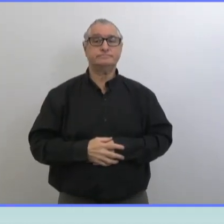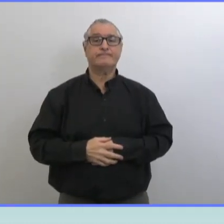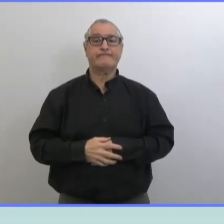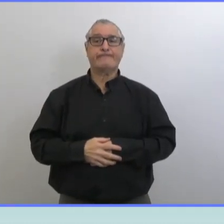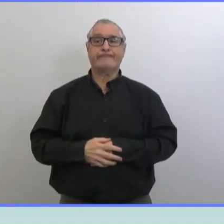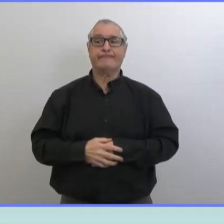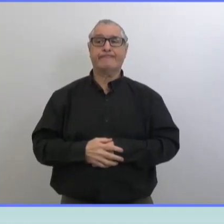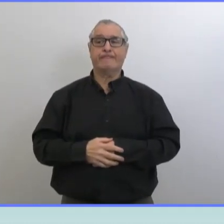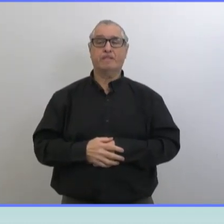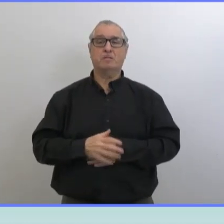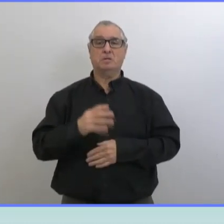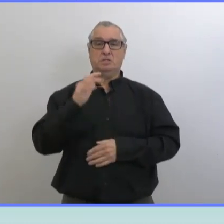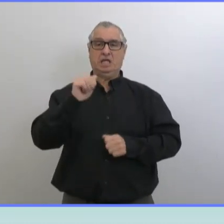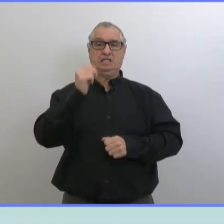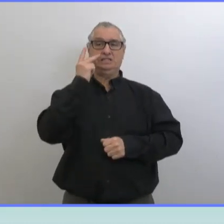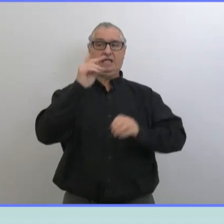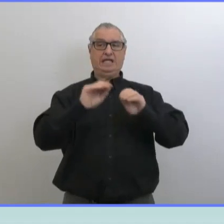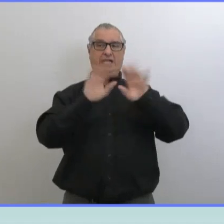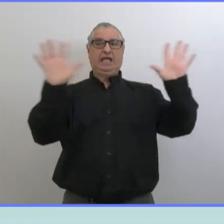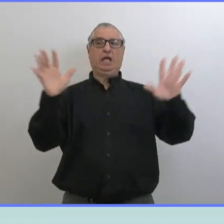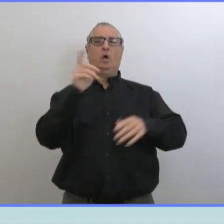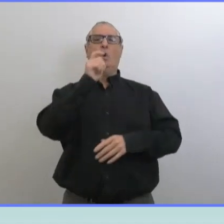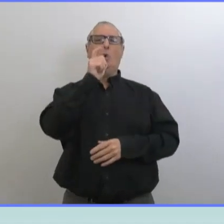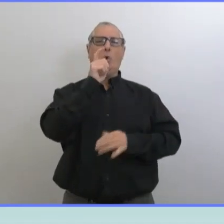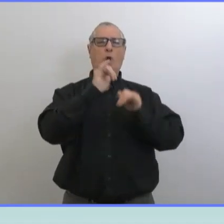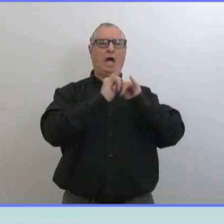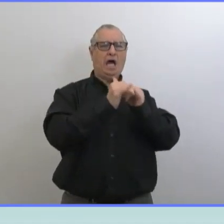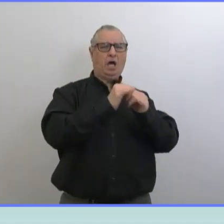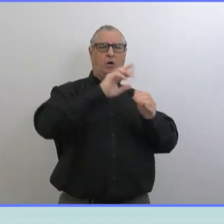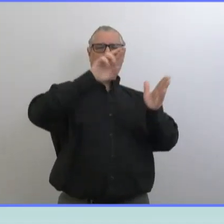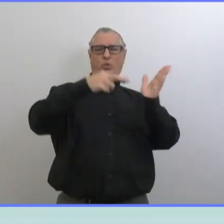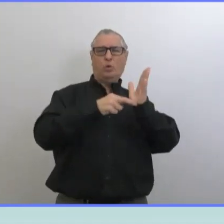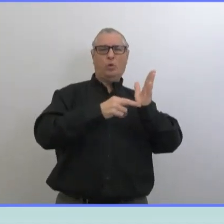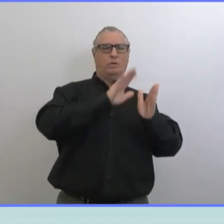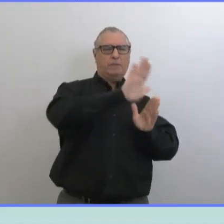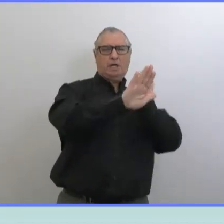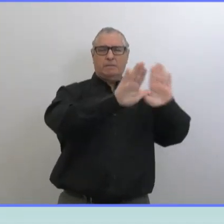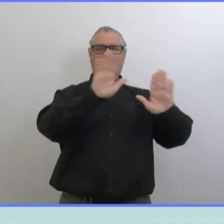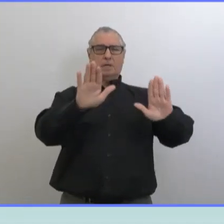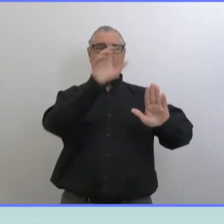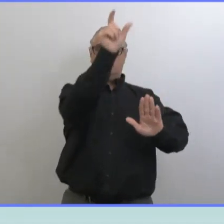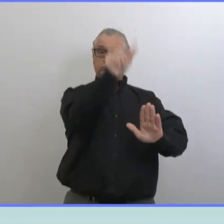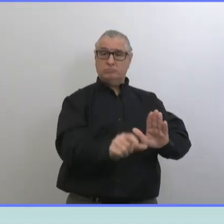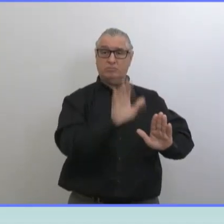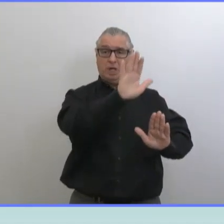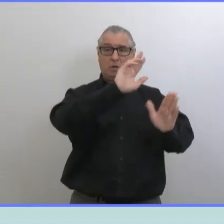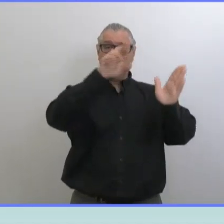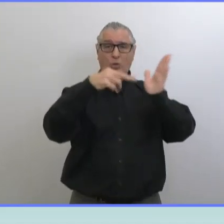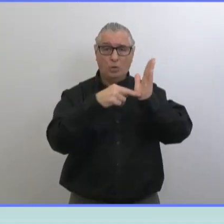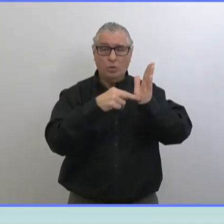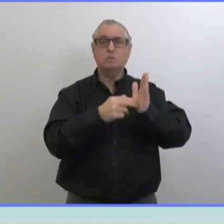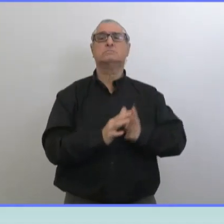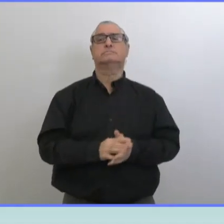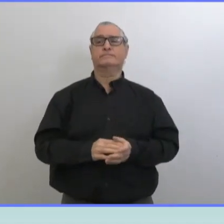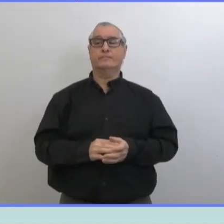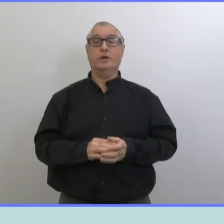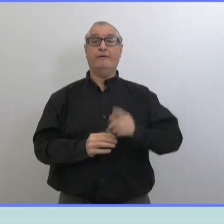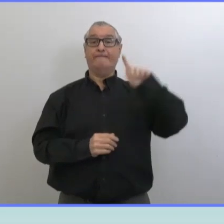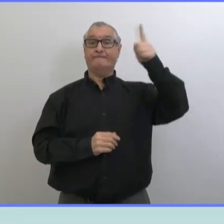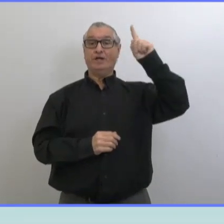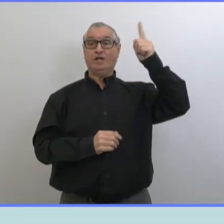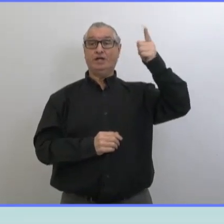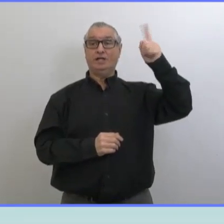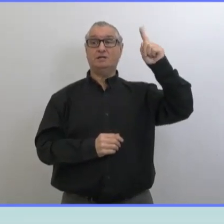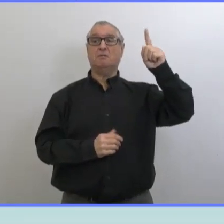chacune divisée en quatre étapes. Donc, vous pouvez voir où on va aller par rapport à cette liste de